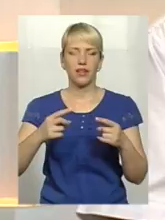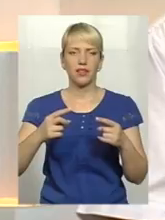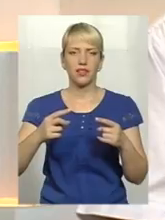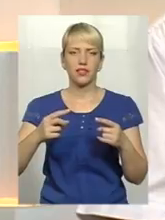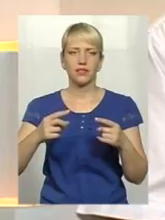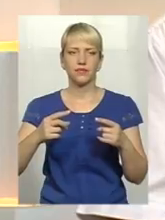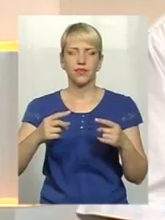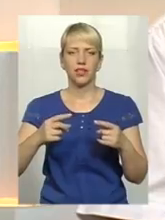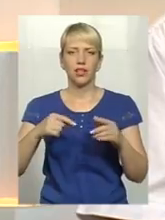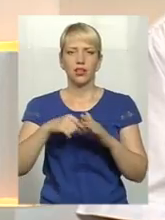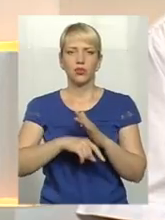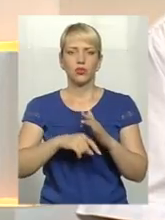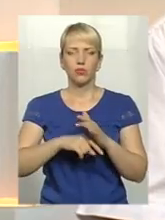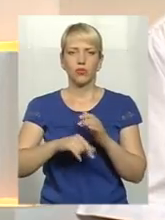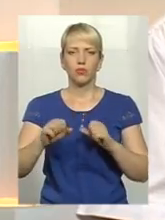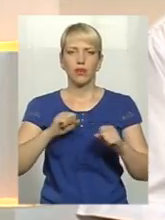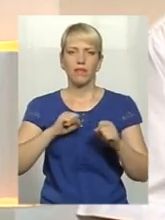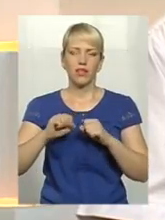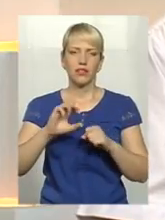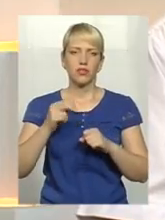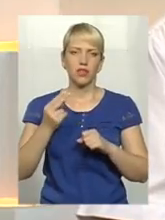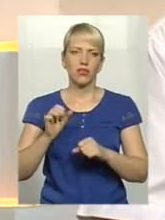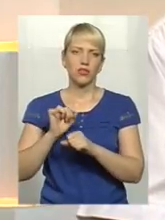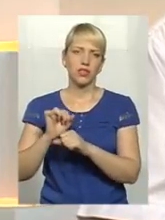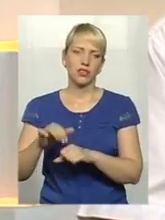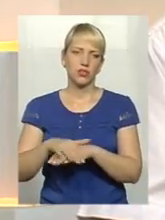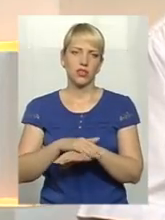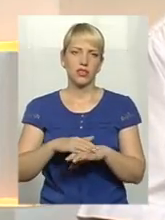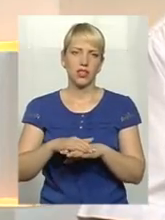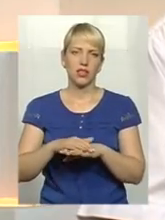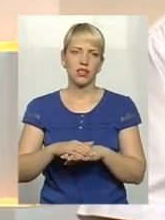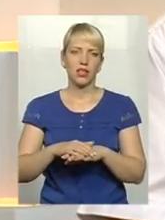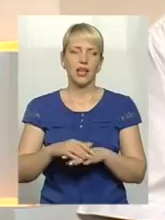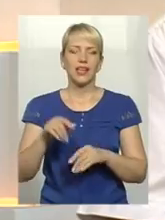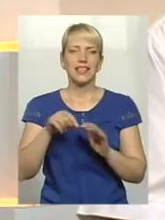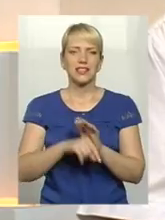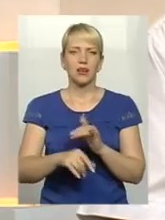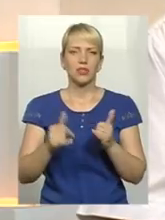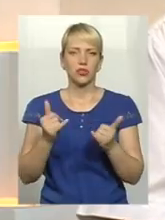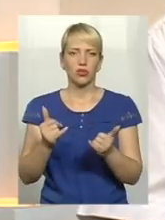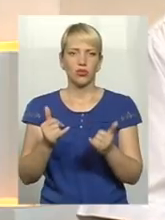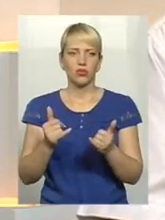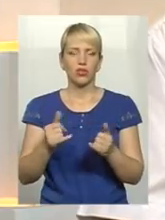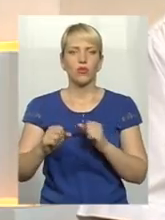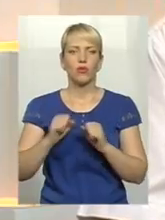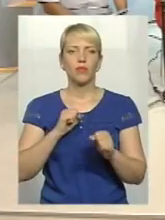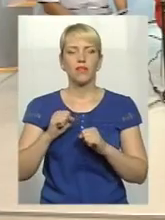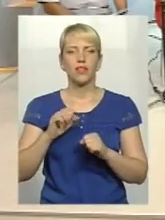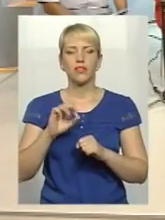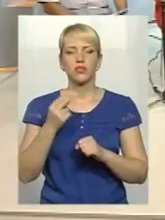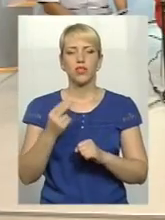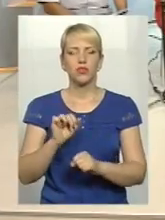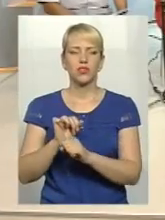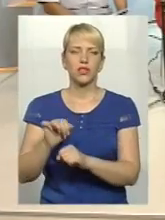тобто управління соціального захисту населення. І хочу сказати, що саме сьогодні управління соціального захисту